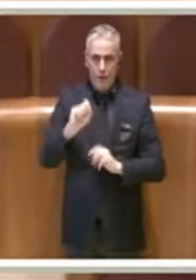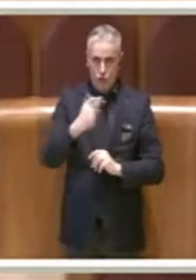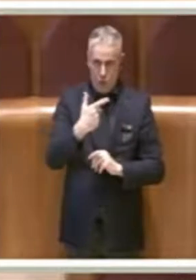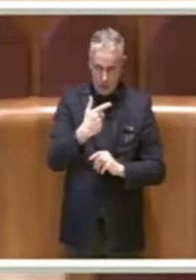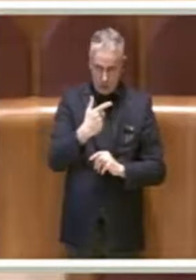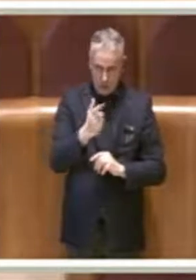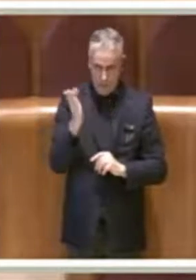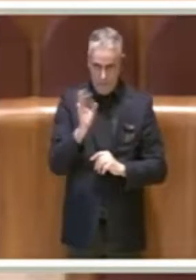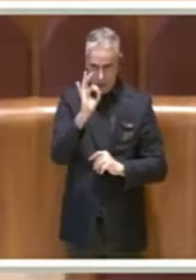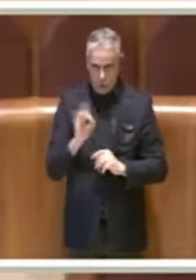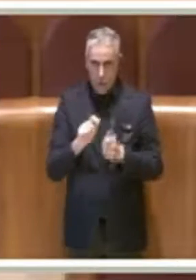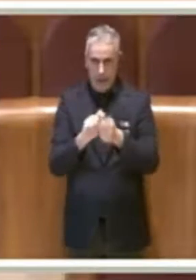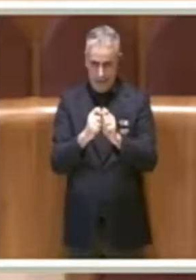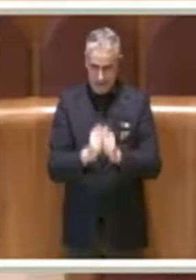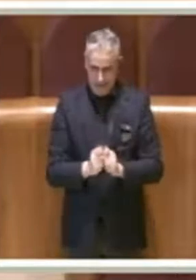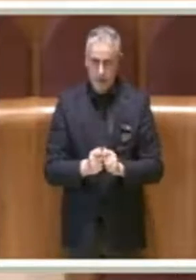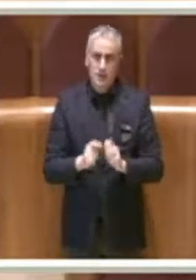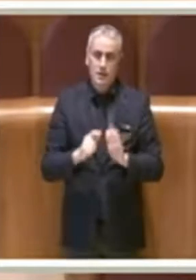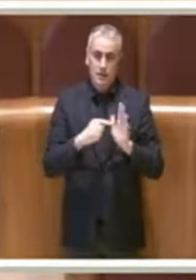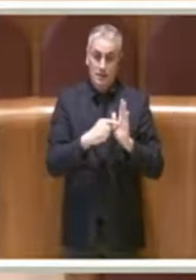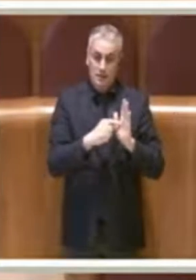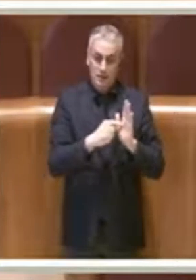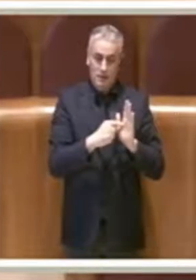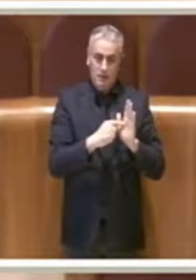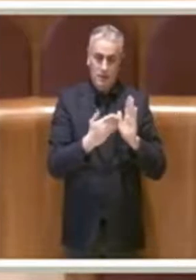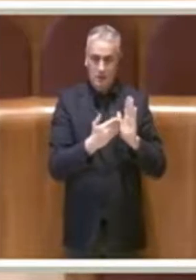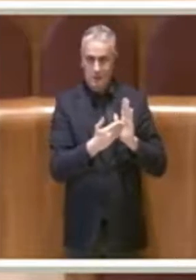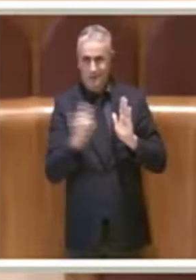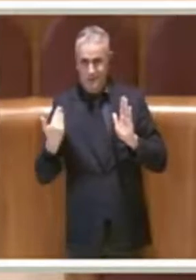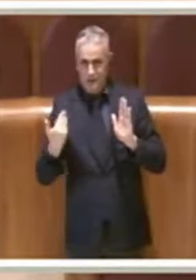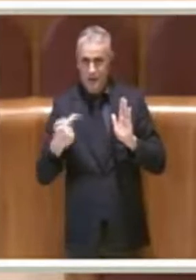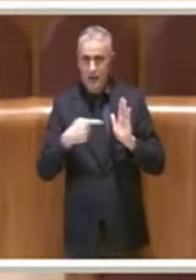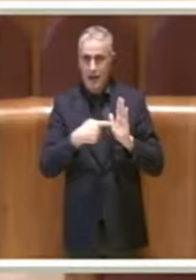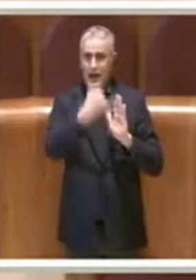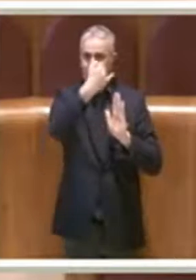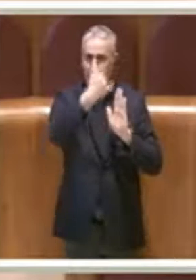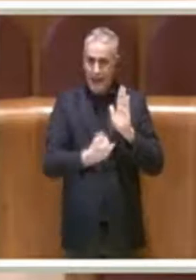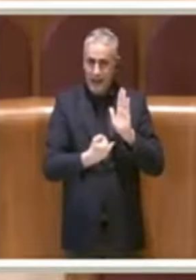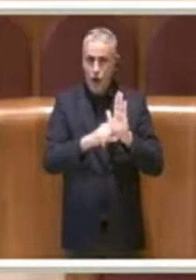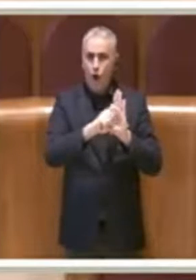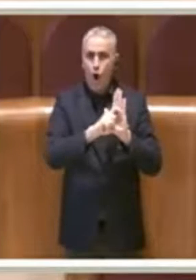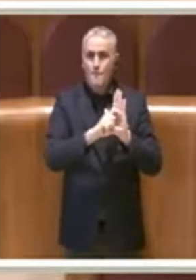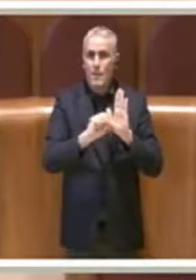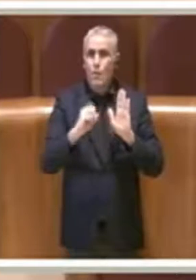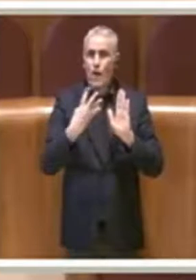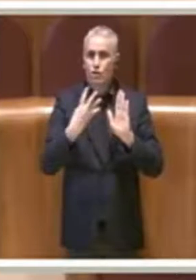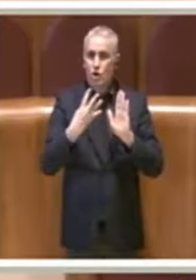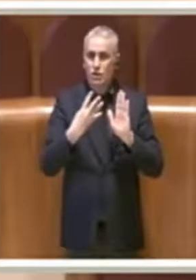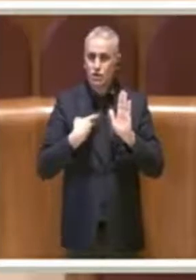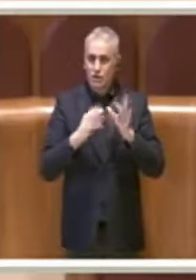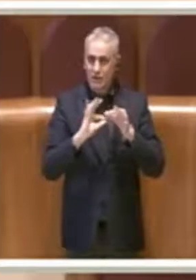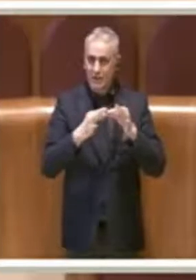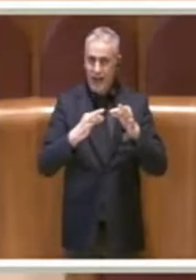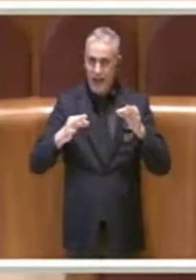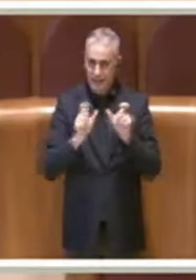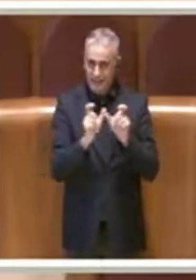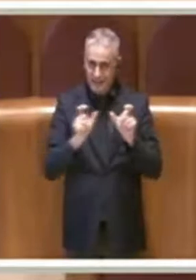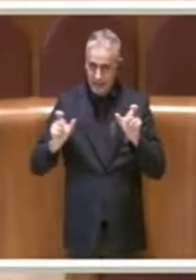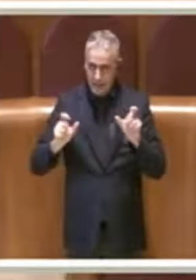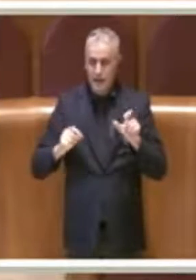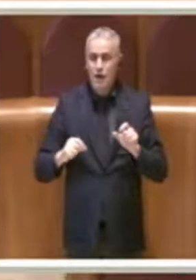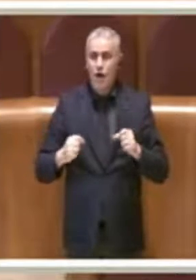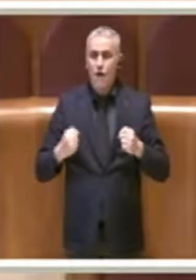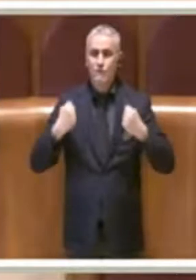togliamo alla fine del comma 14, eliminiamo le parole, la forte